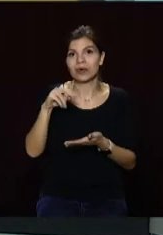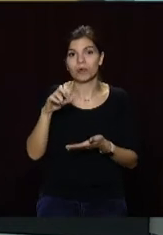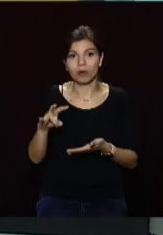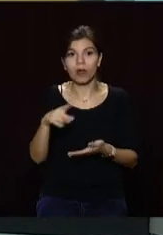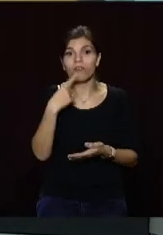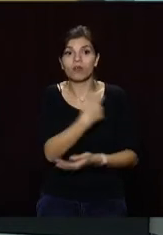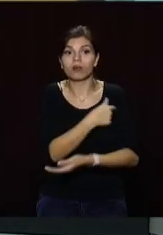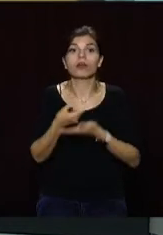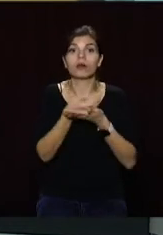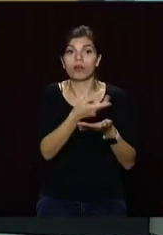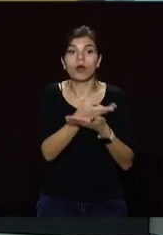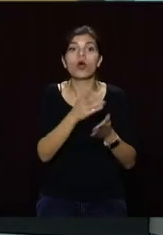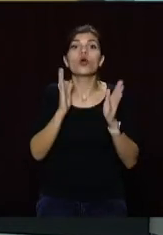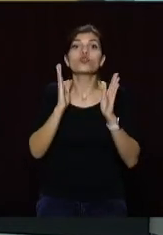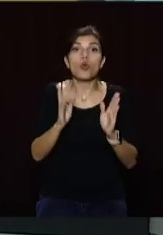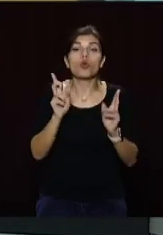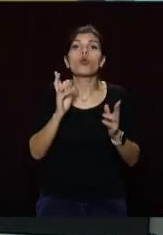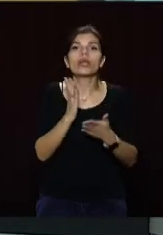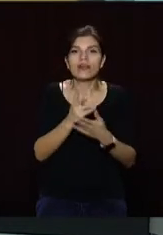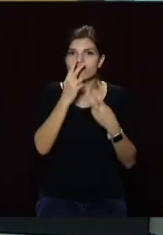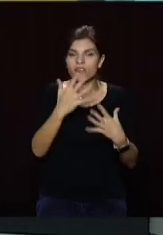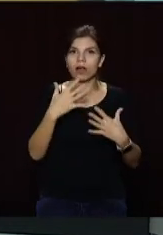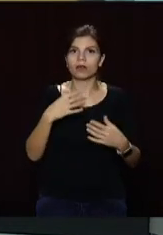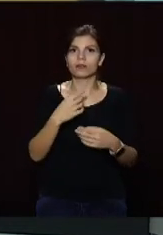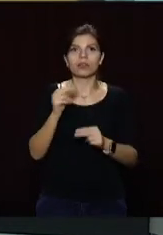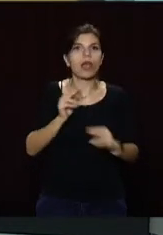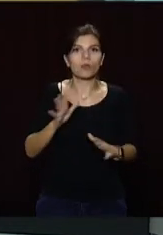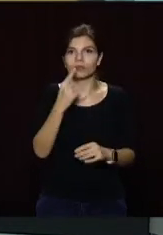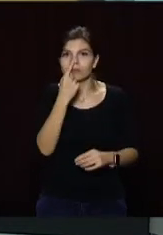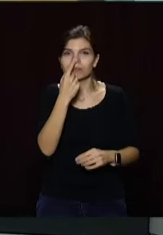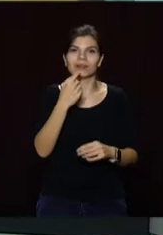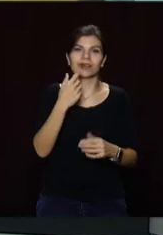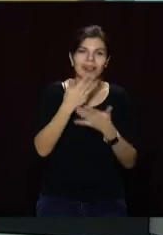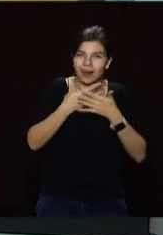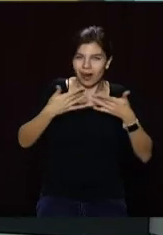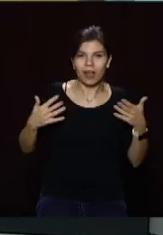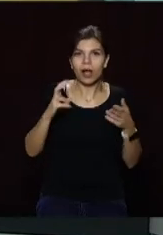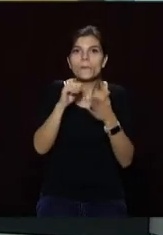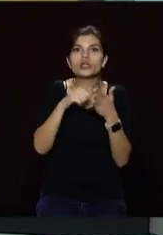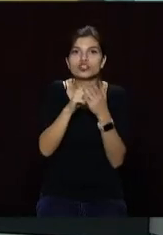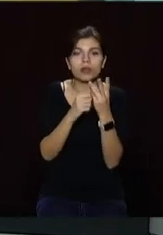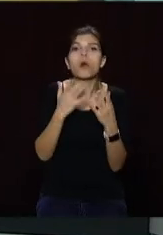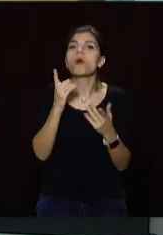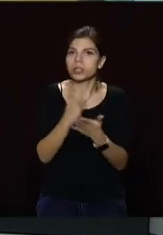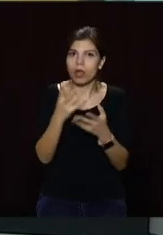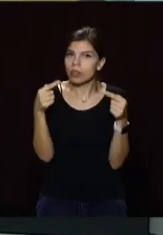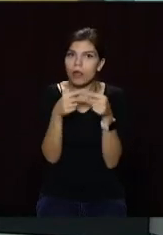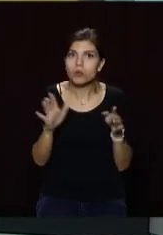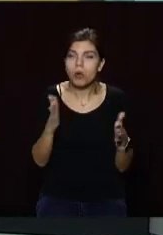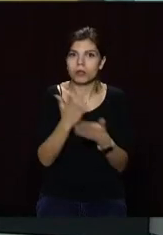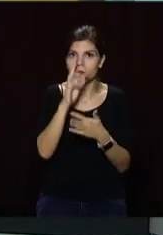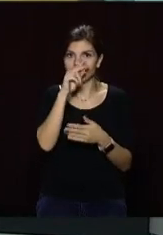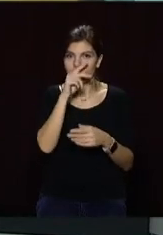лікують тільки тих, в кого є клінічні симптоми хвороби. Міністр додав, є кілька причин неточного діагностування.